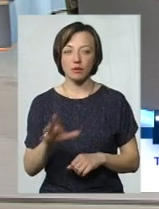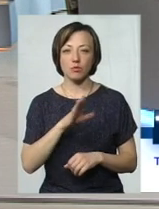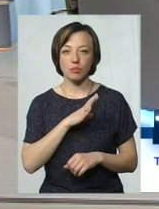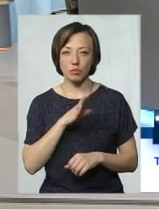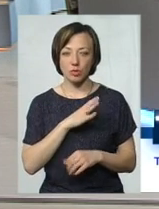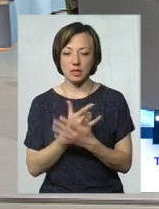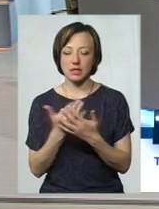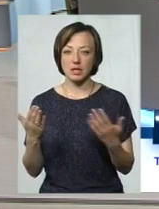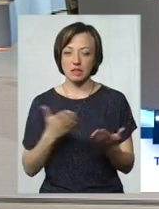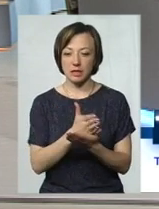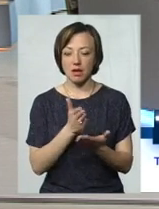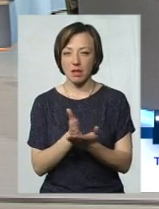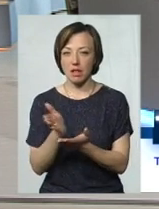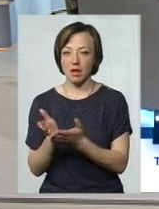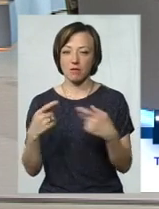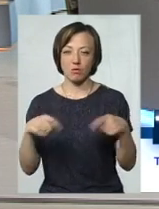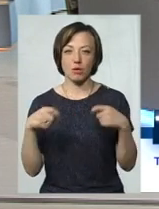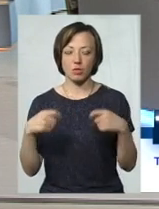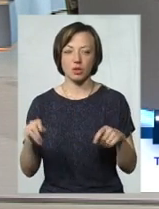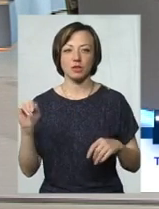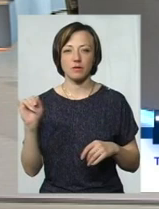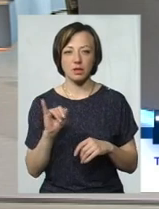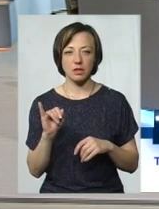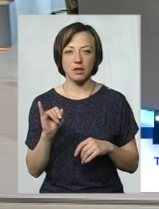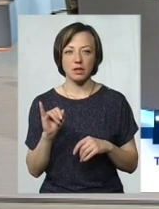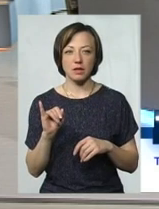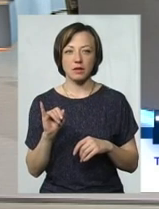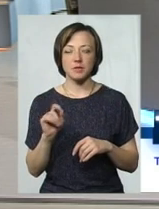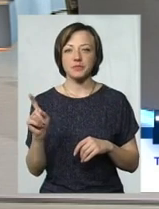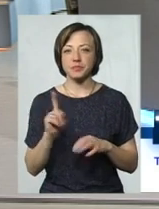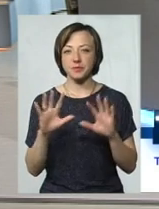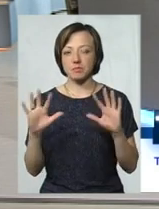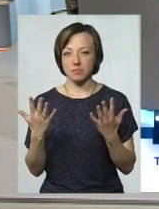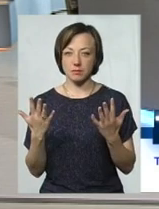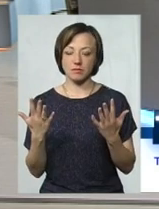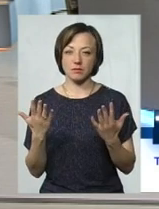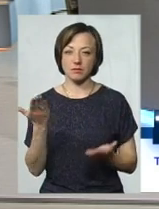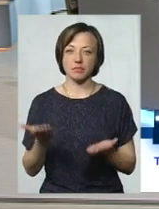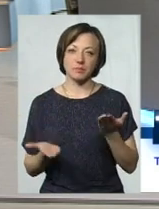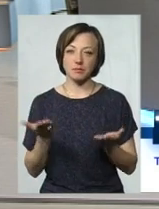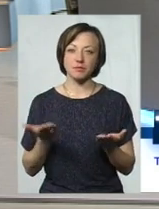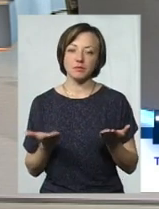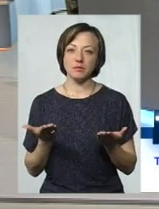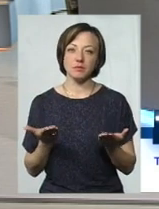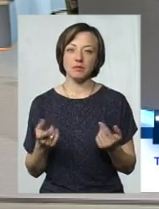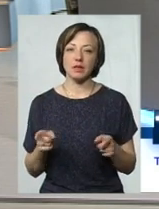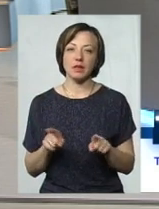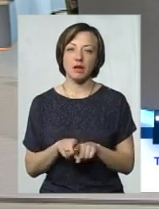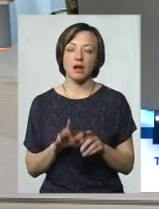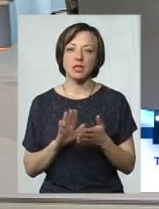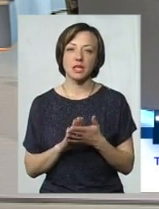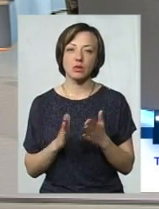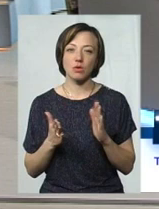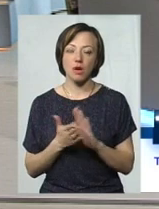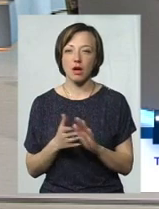з різних каналів продажів і щоб у разі, якщо трапиться така ситуація